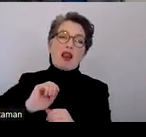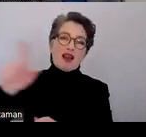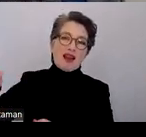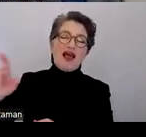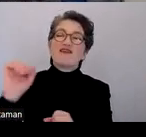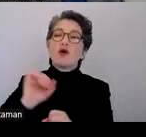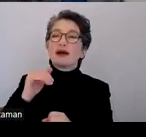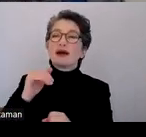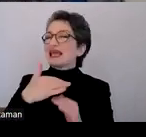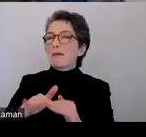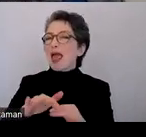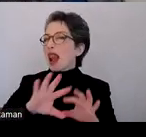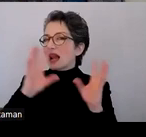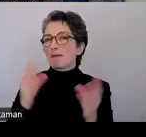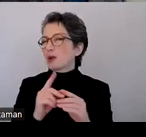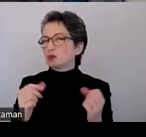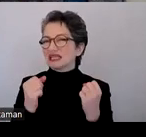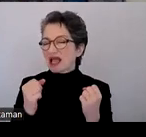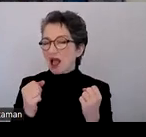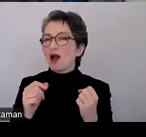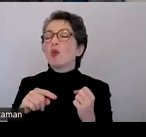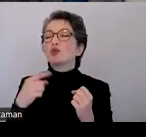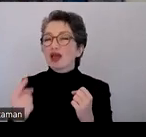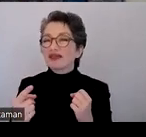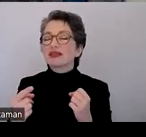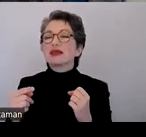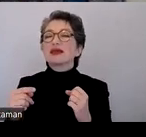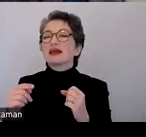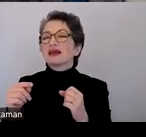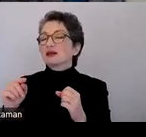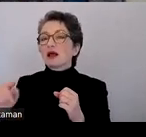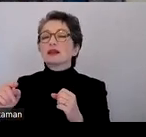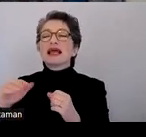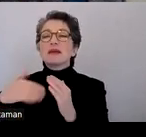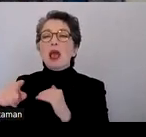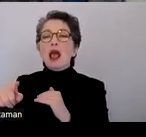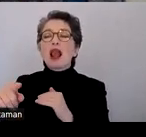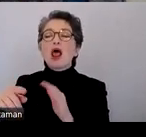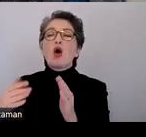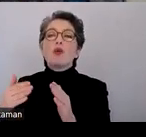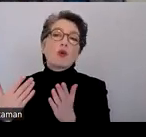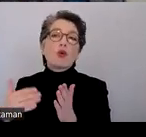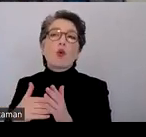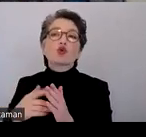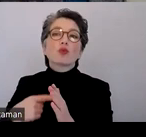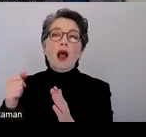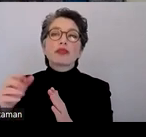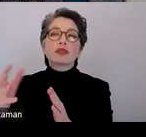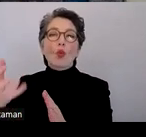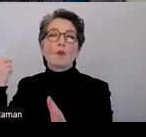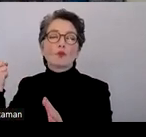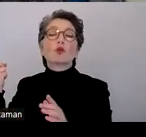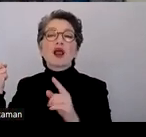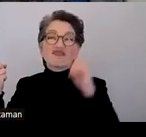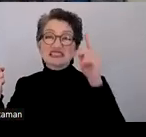auslesen. Und Identitätsbetrug gibt es ja jeden Tag, muss man aufpassen. Also wenn man es ganz sicher